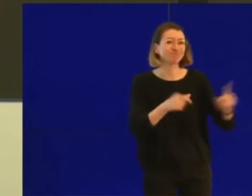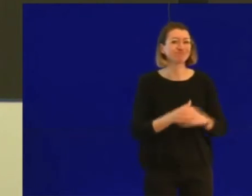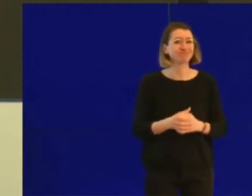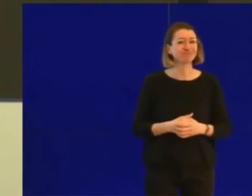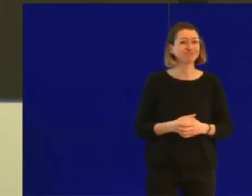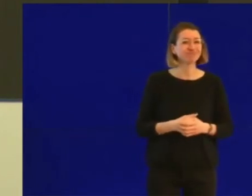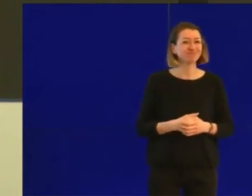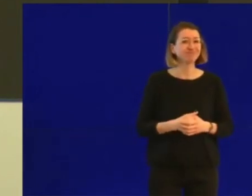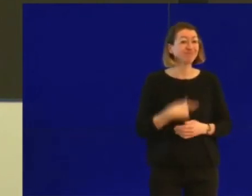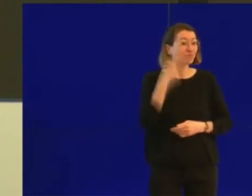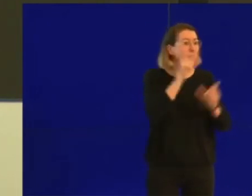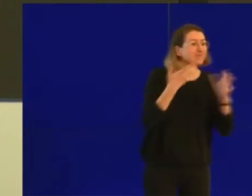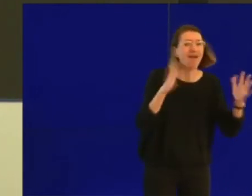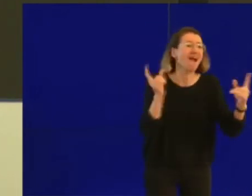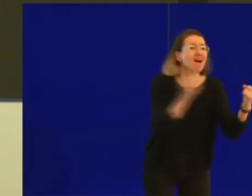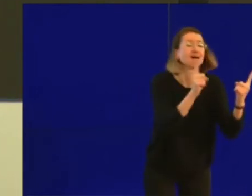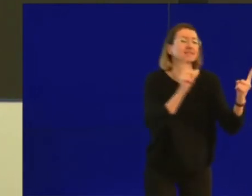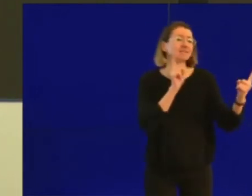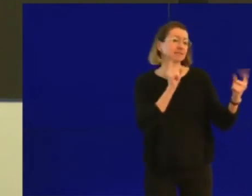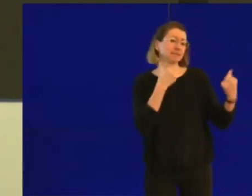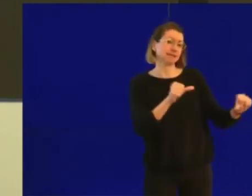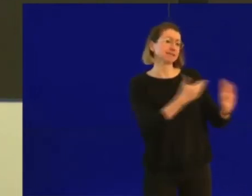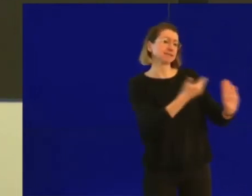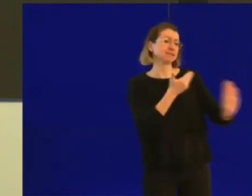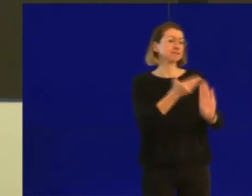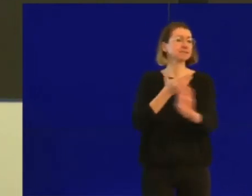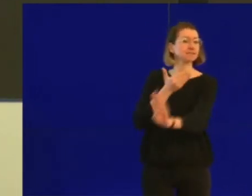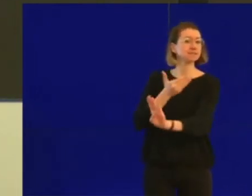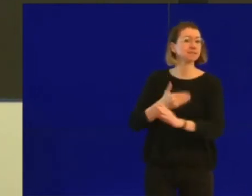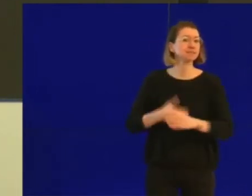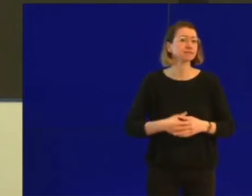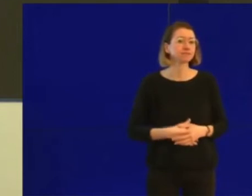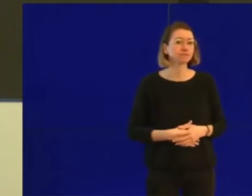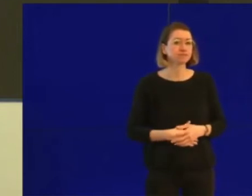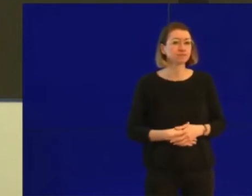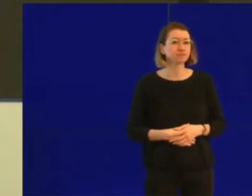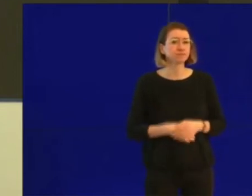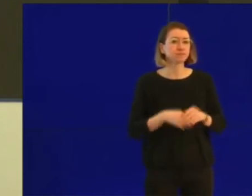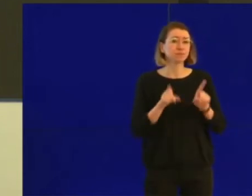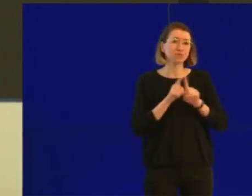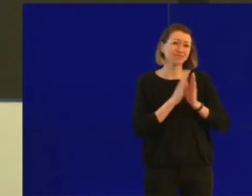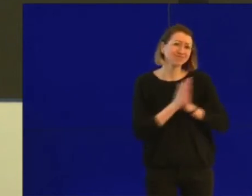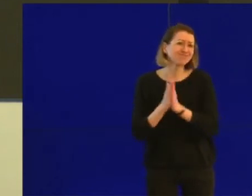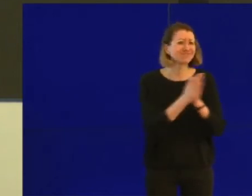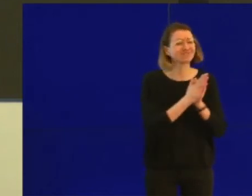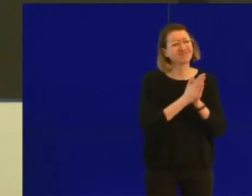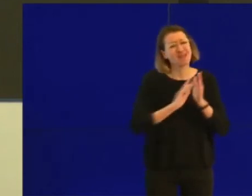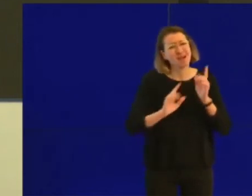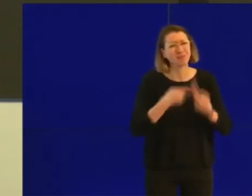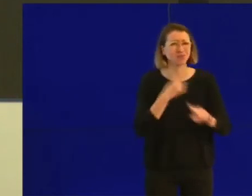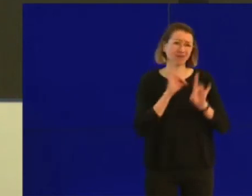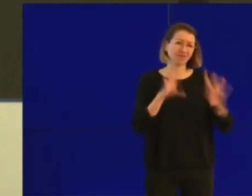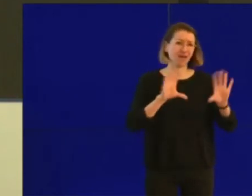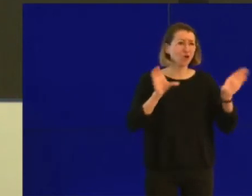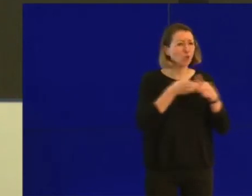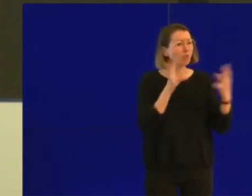Tout rassemblement est interdit, et on l'a expliqué au niveau médical, pourquoi c'est interdit. Maintenant la mesure a été très clairement prise hier, on